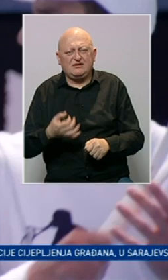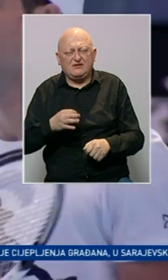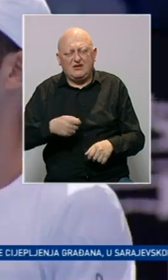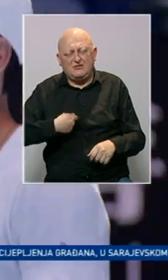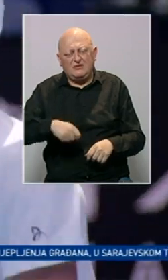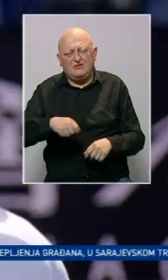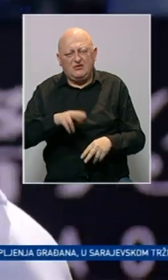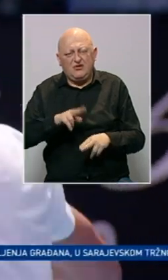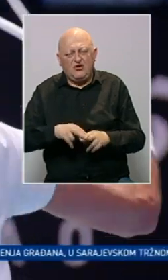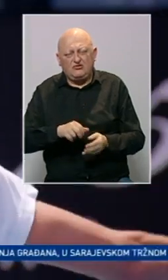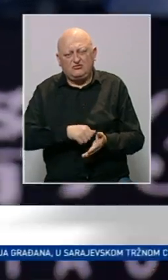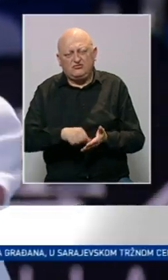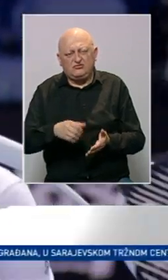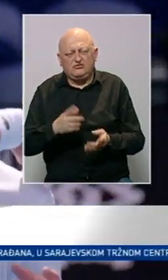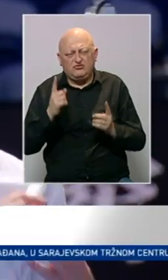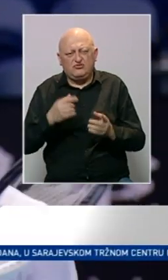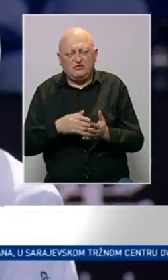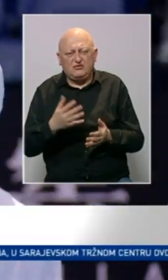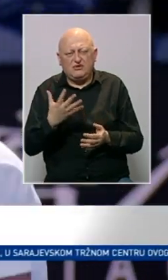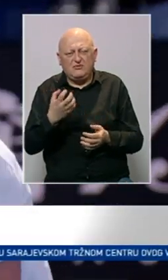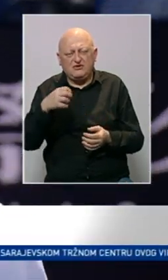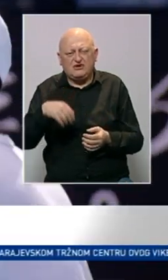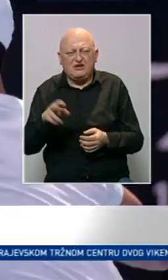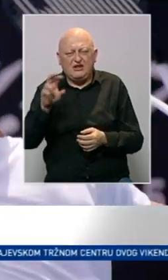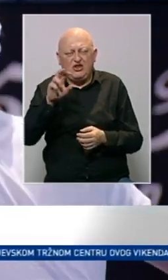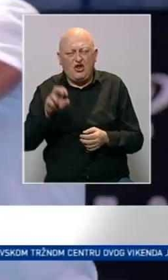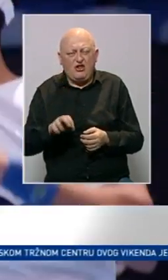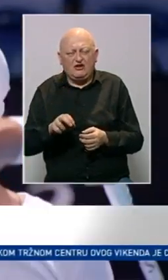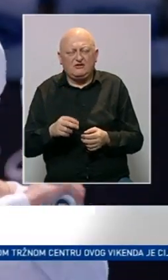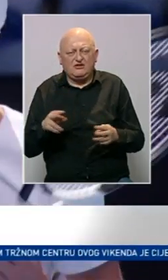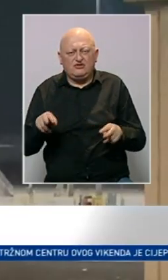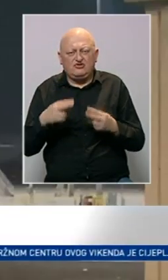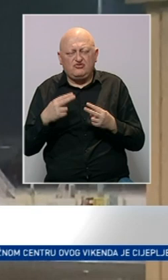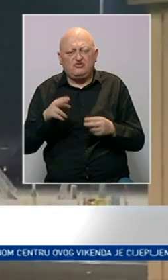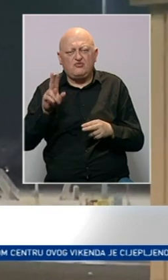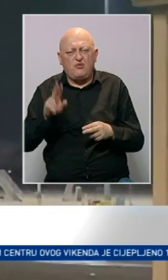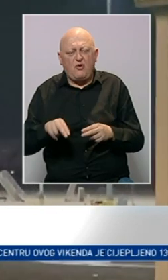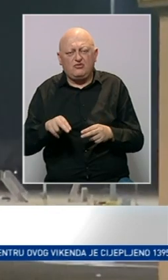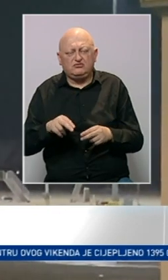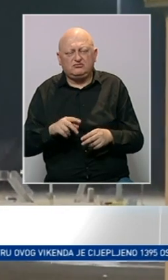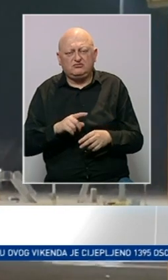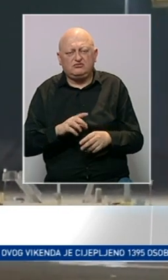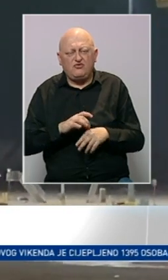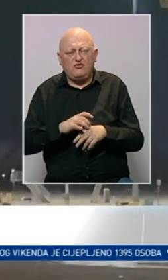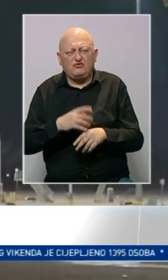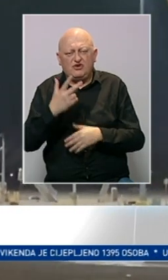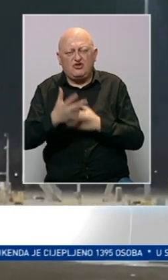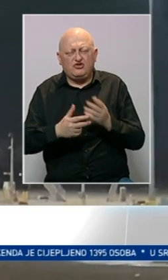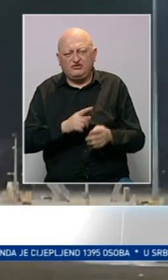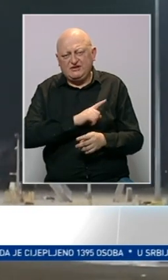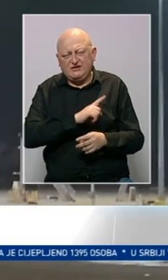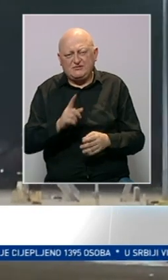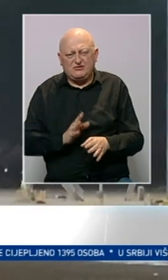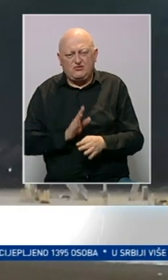teniseru preostaje da plati sudske troškove od oko pola miliona dolara, a suočava se i s mogućnošću da mu bude uvedena trogodišnja